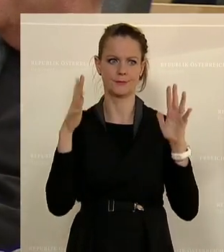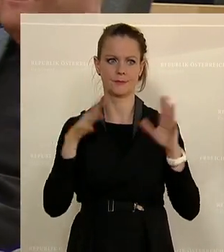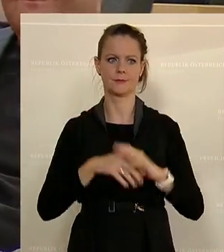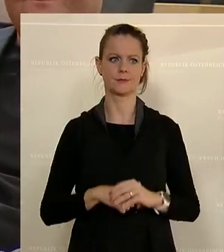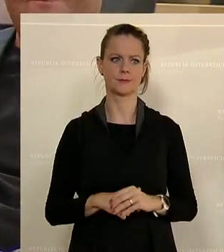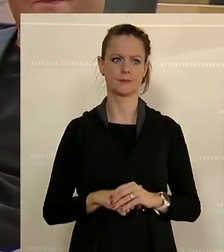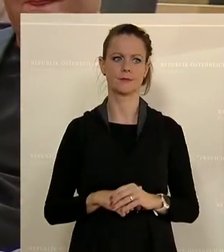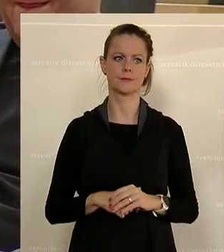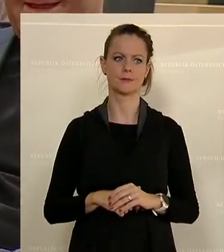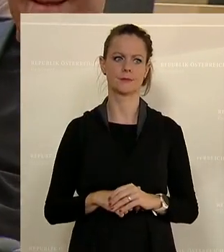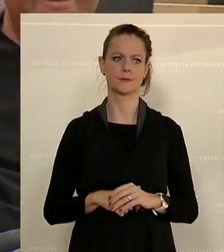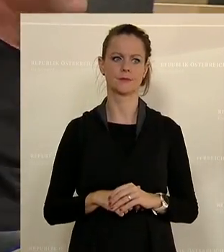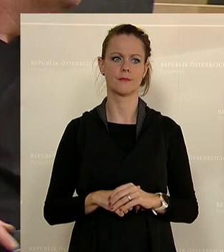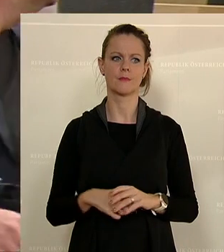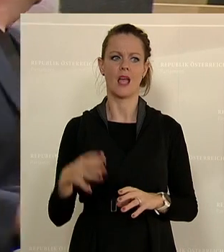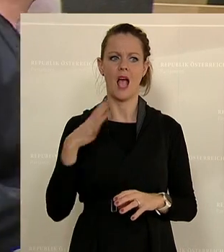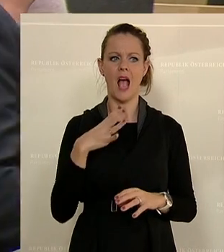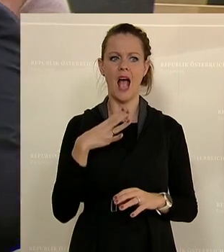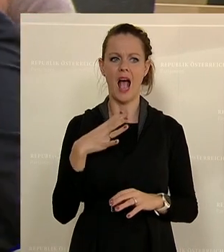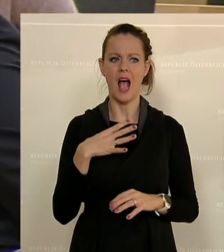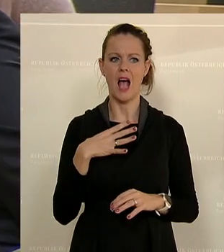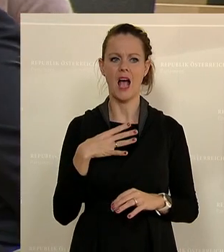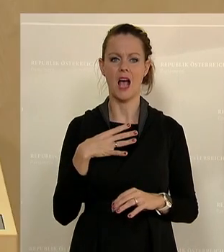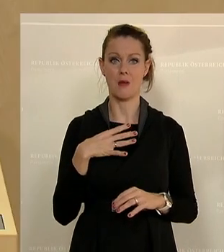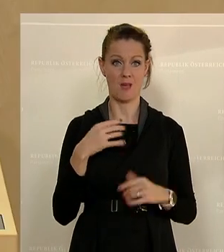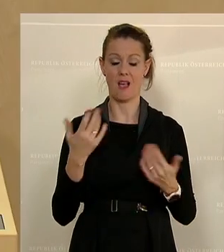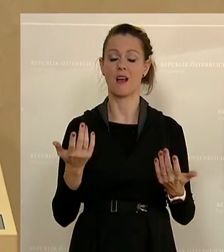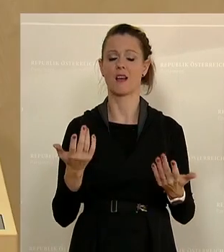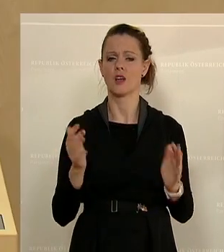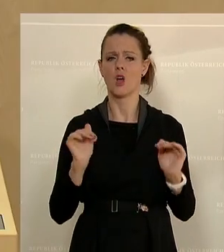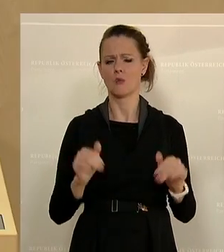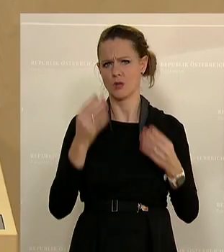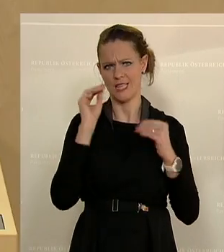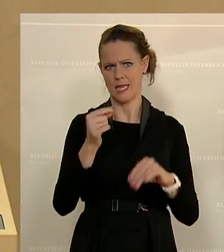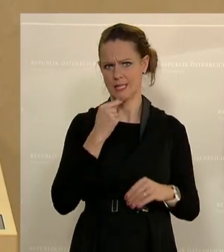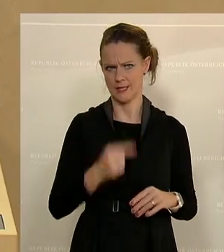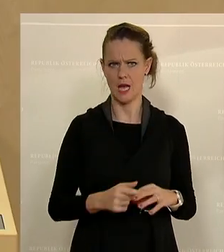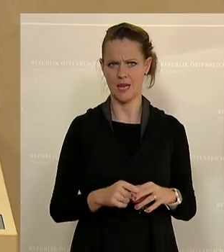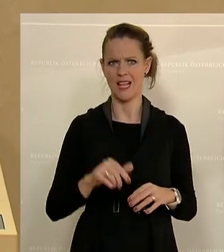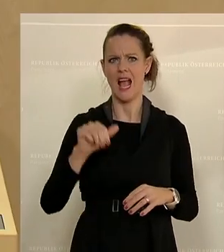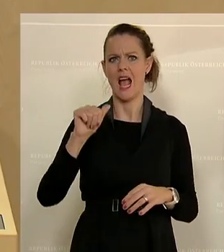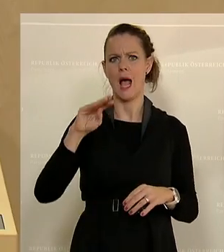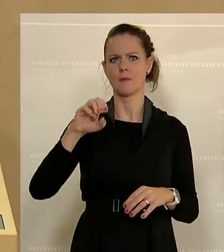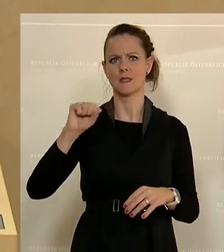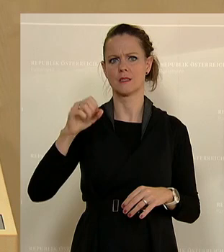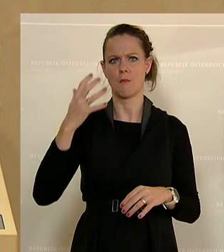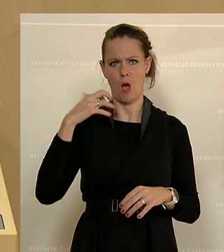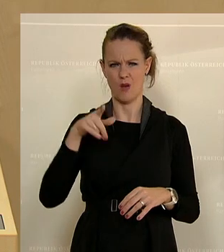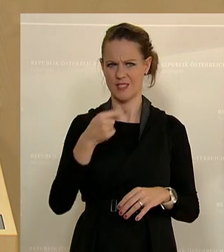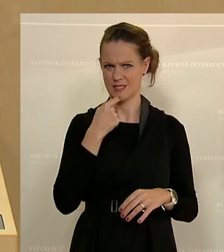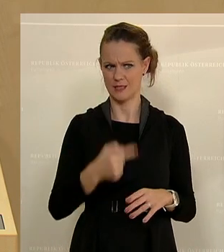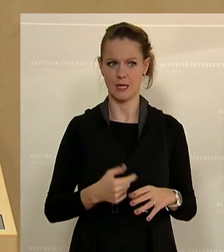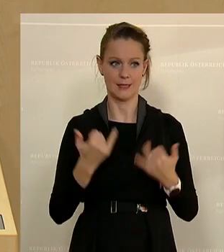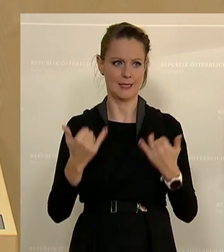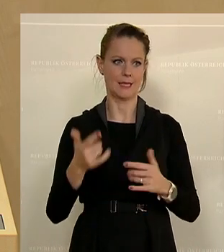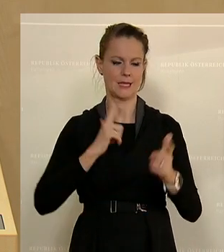Aber was hier auf keinen Fall im Raum stehen bleiben darf, ist das, was der Kollege Amisbauer hier gesagt hat. Er ist